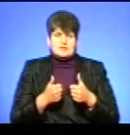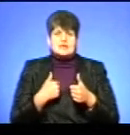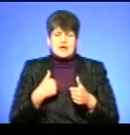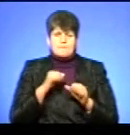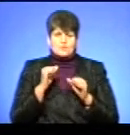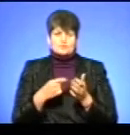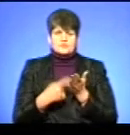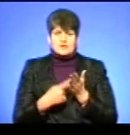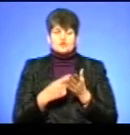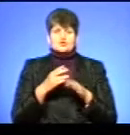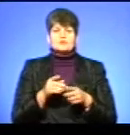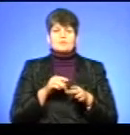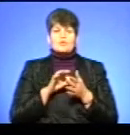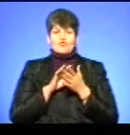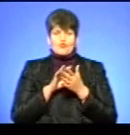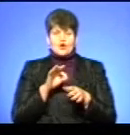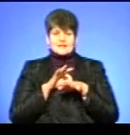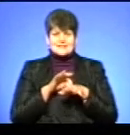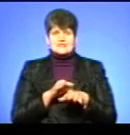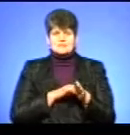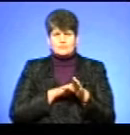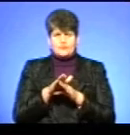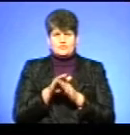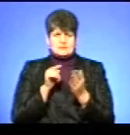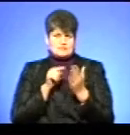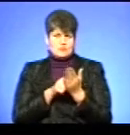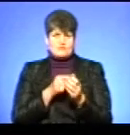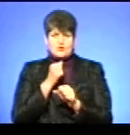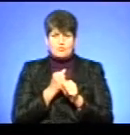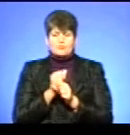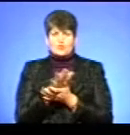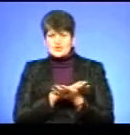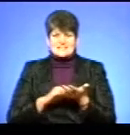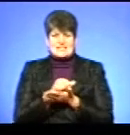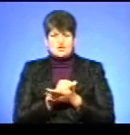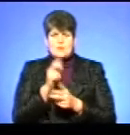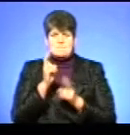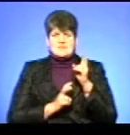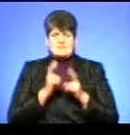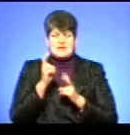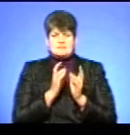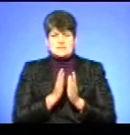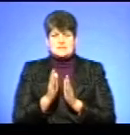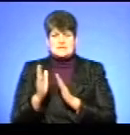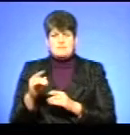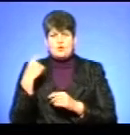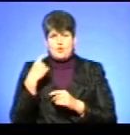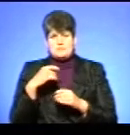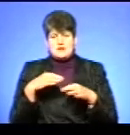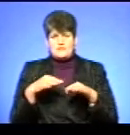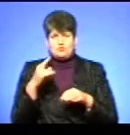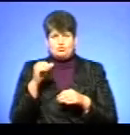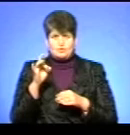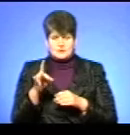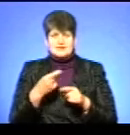стверджувати про те, що ведеться ціла спрямована робота по саме знищенню підприємств системи облавтодору. Це